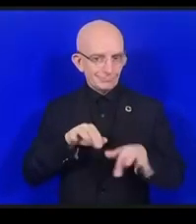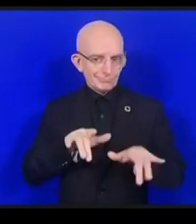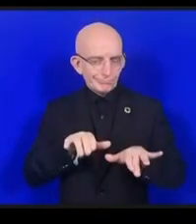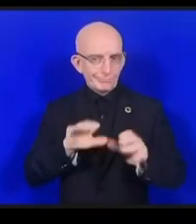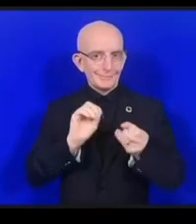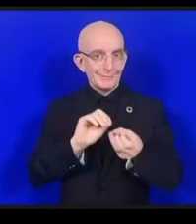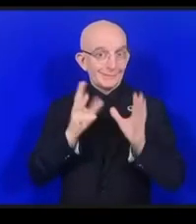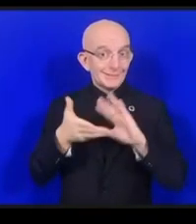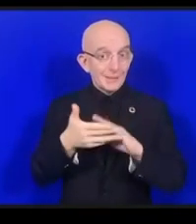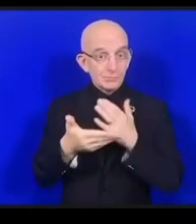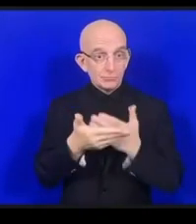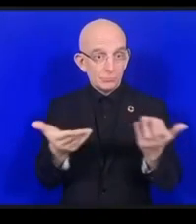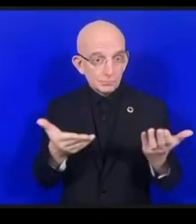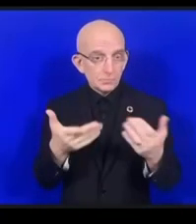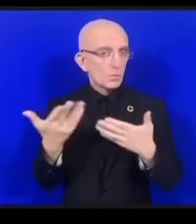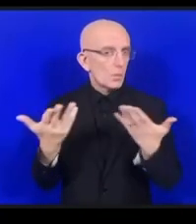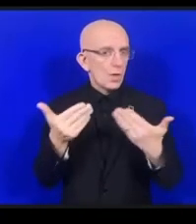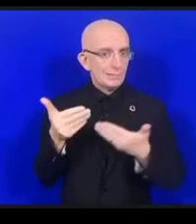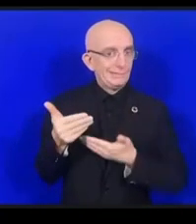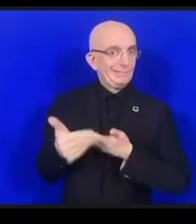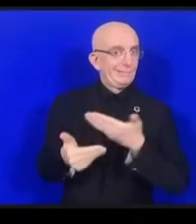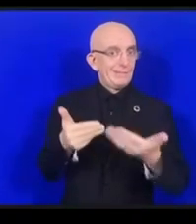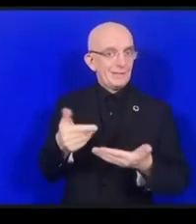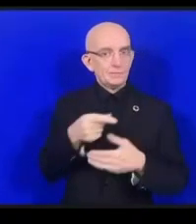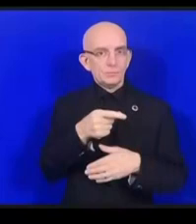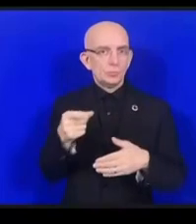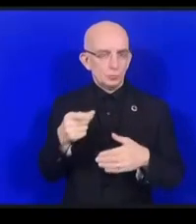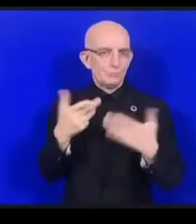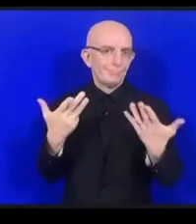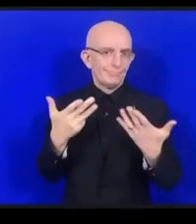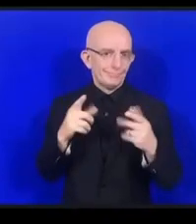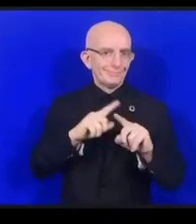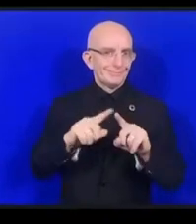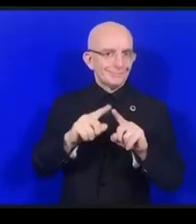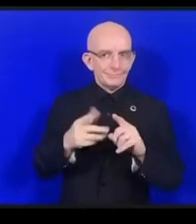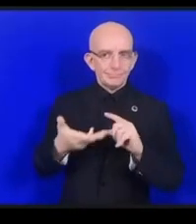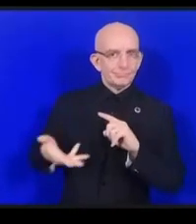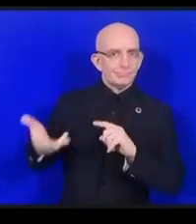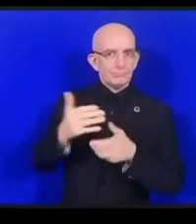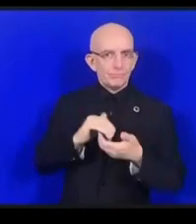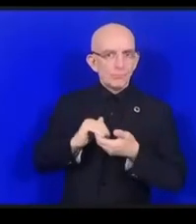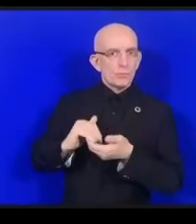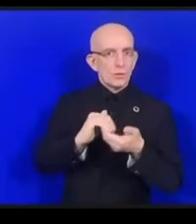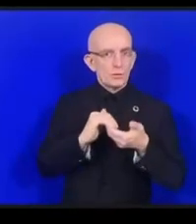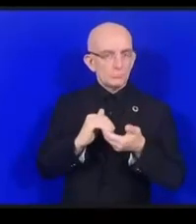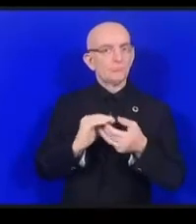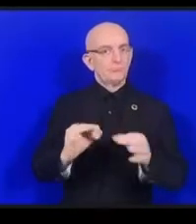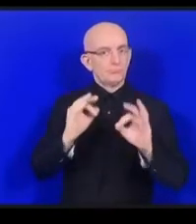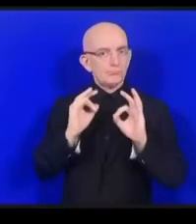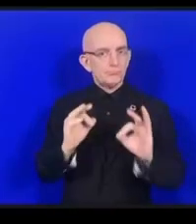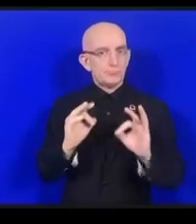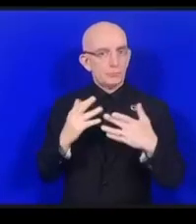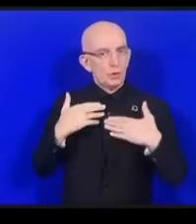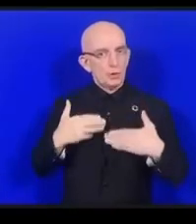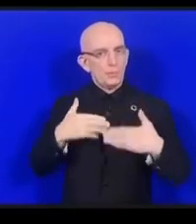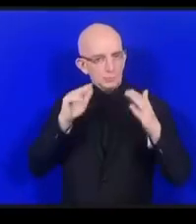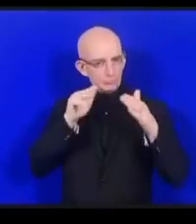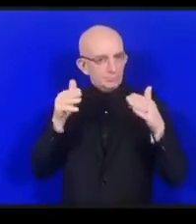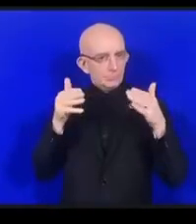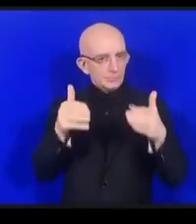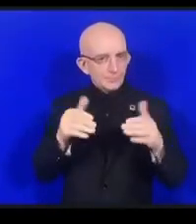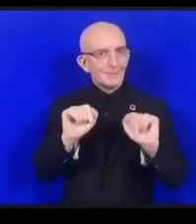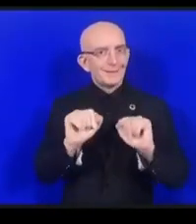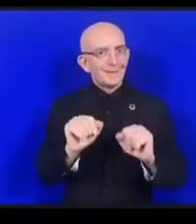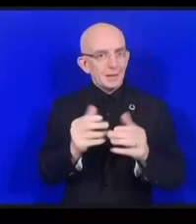どのように実現しようとしているのかそしてそれがSDGの加速にどうつながるのかという質問ですありがとうございます我